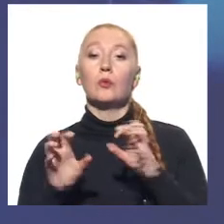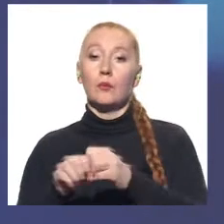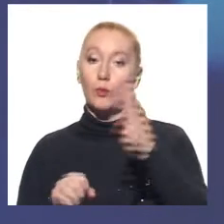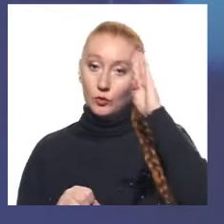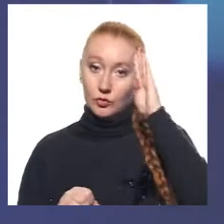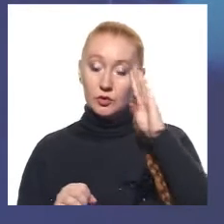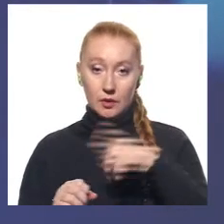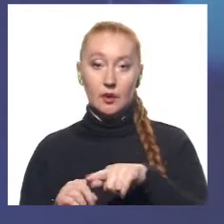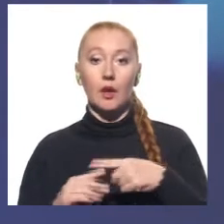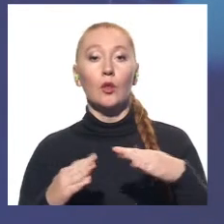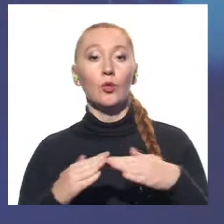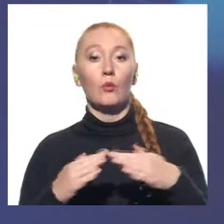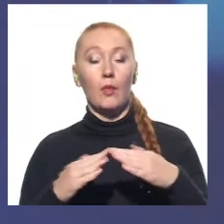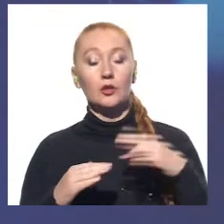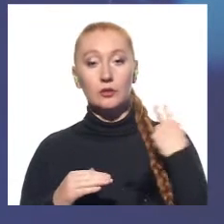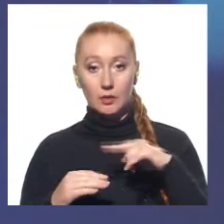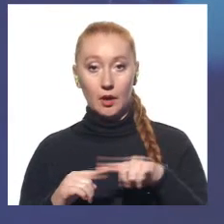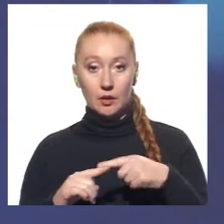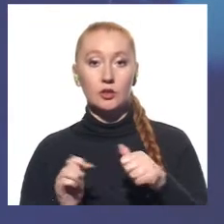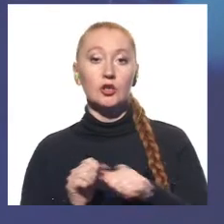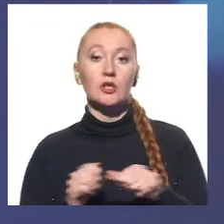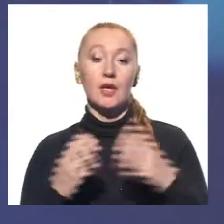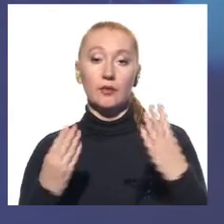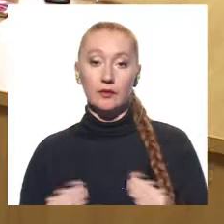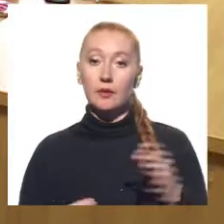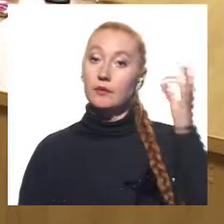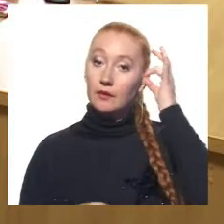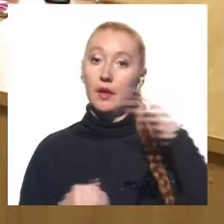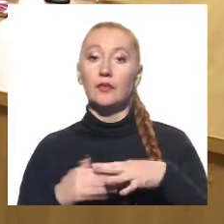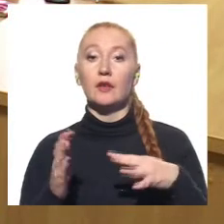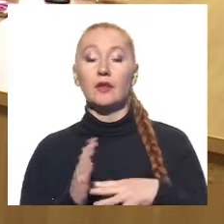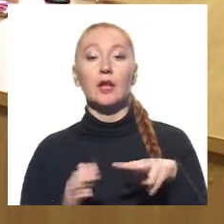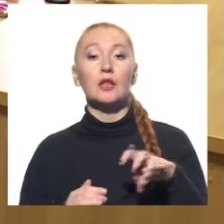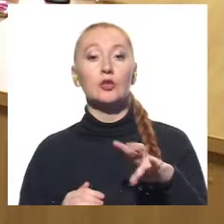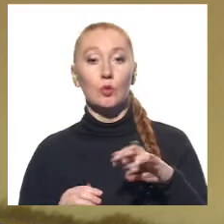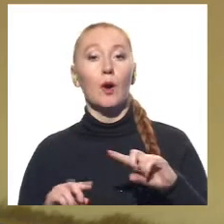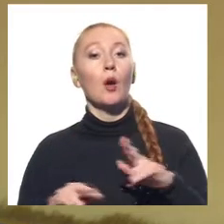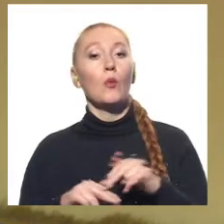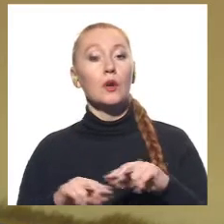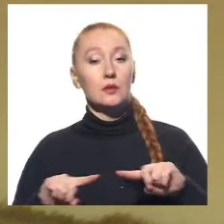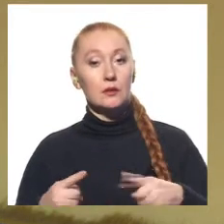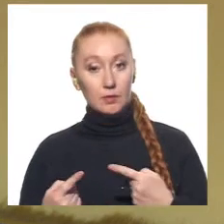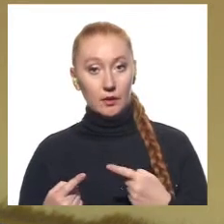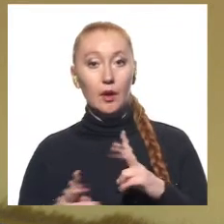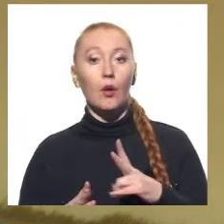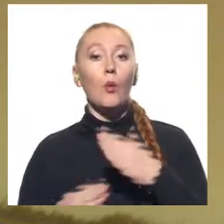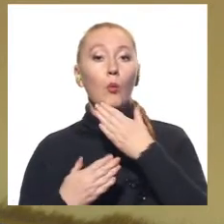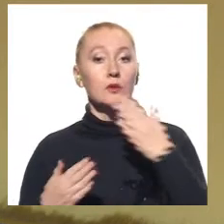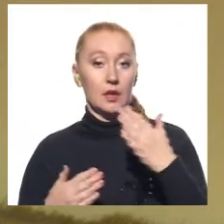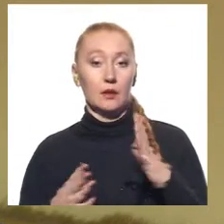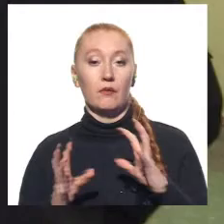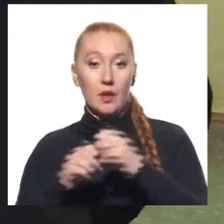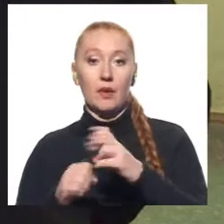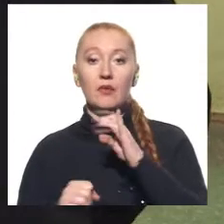жінок. Домашній арешт триватиме він 60 діб. Нагадаємо, 19 листопада поліція затримала підозрюваного після останнього